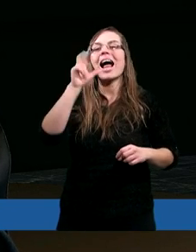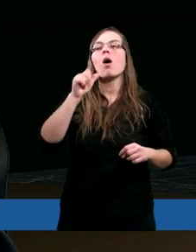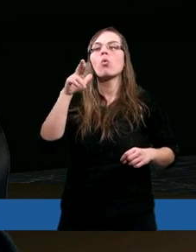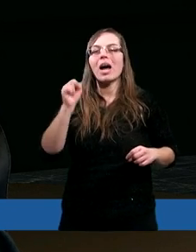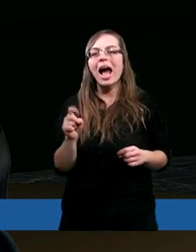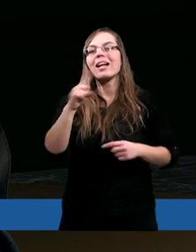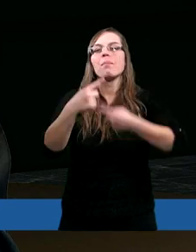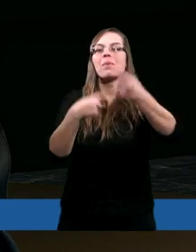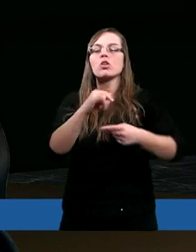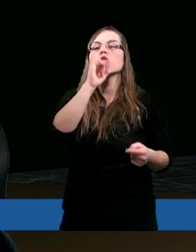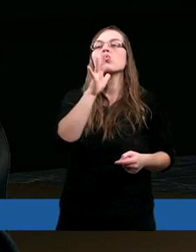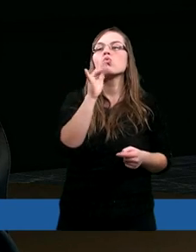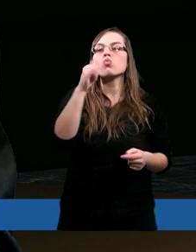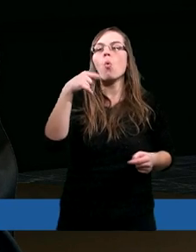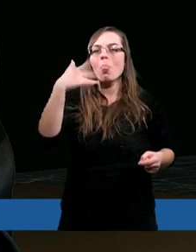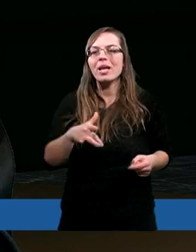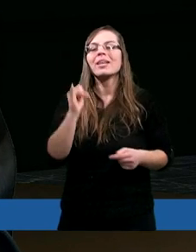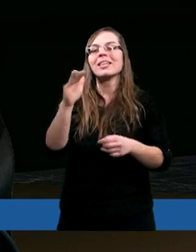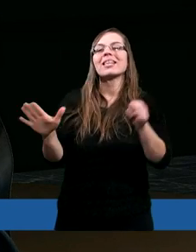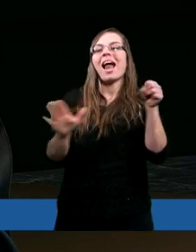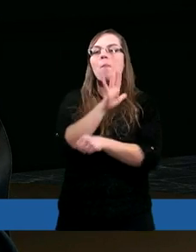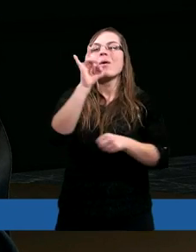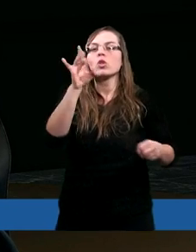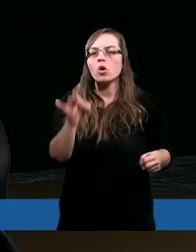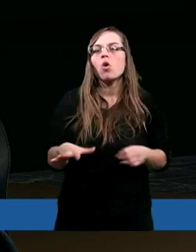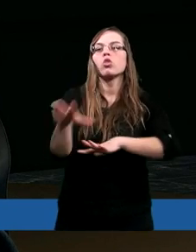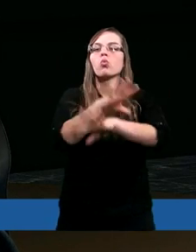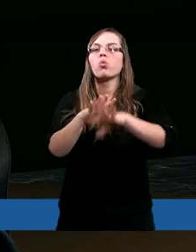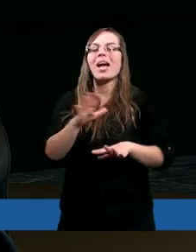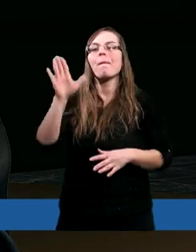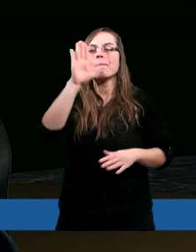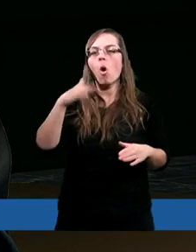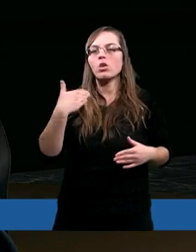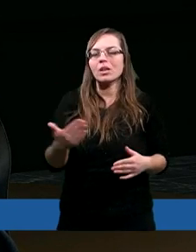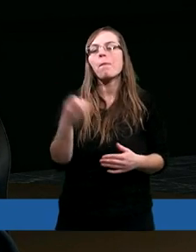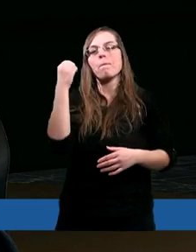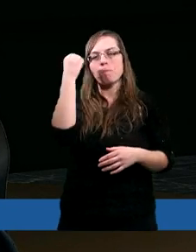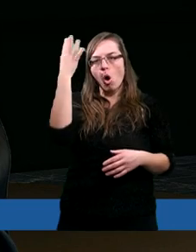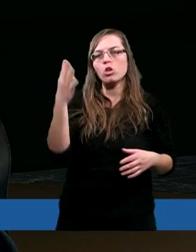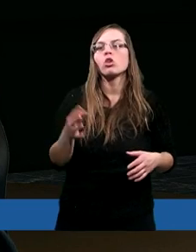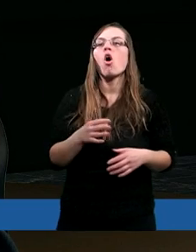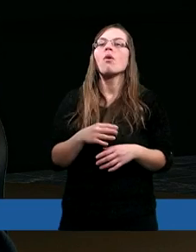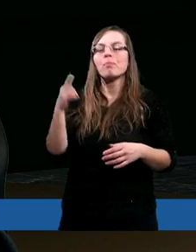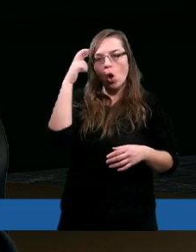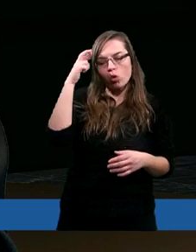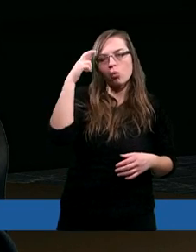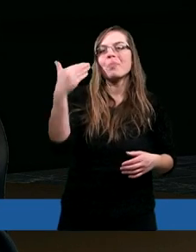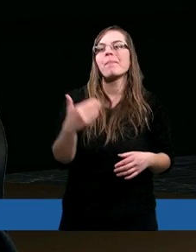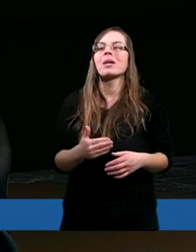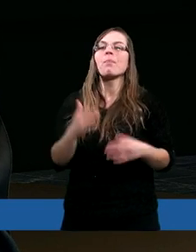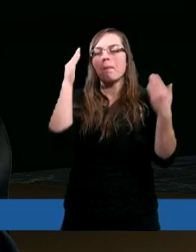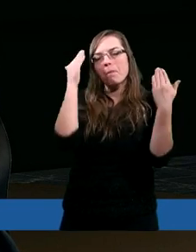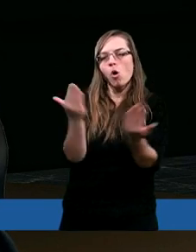Hura z plemienia Judy i napełniłem go duchem Bożym, mądrością, rozumem,